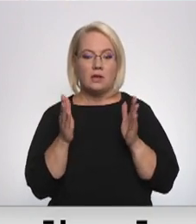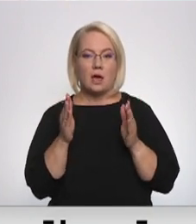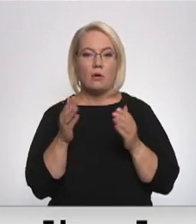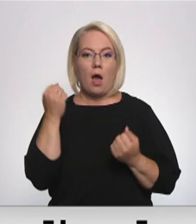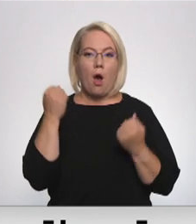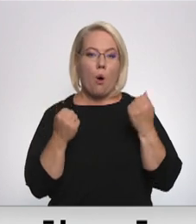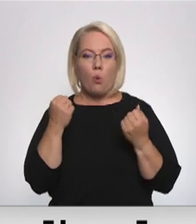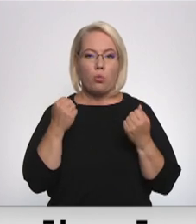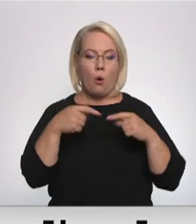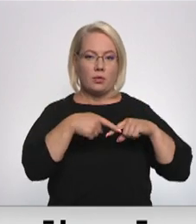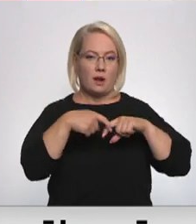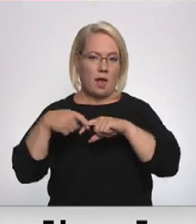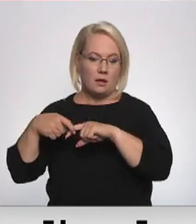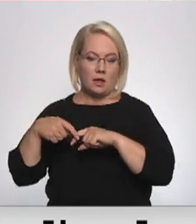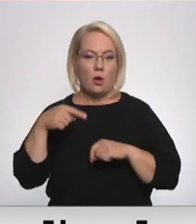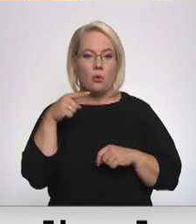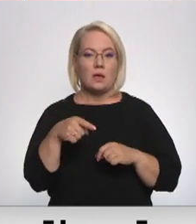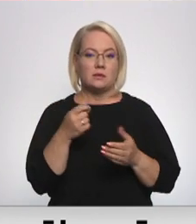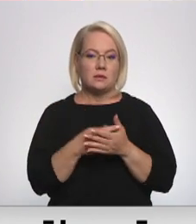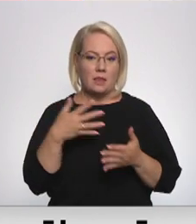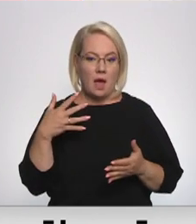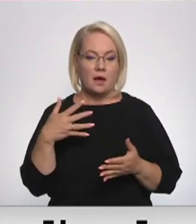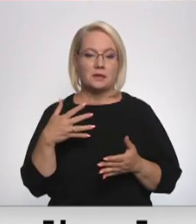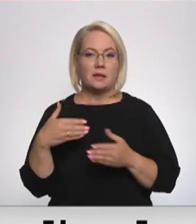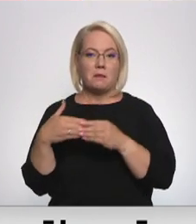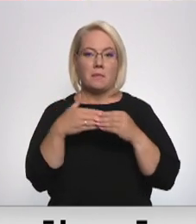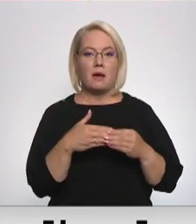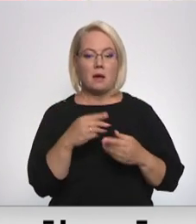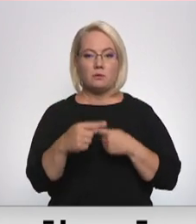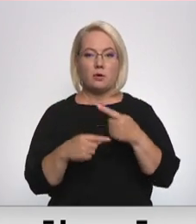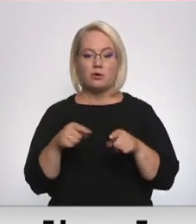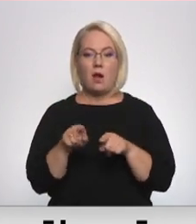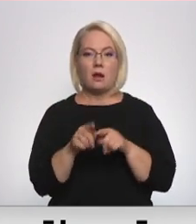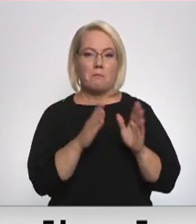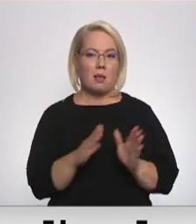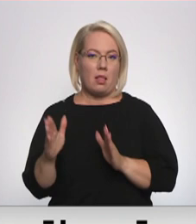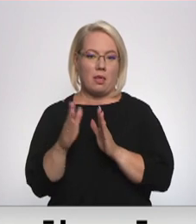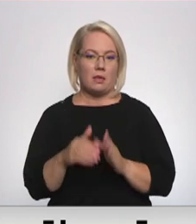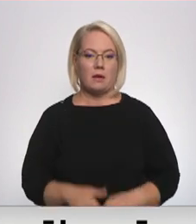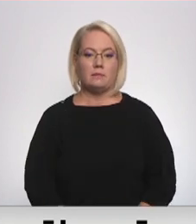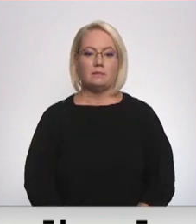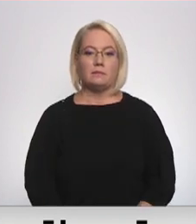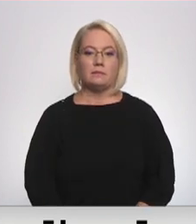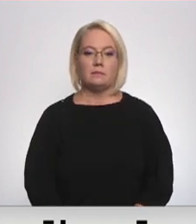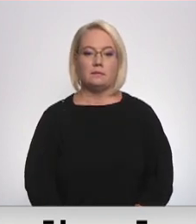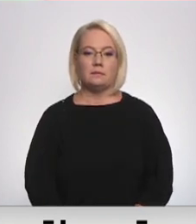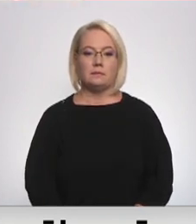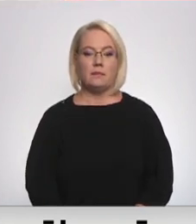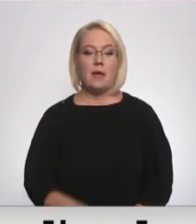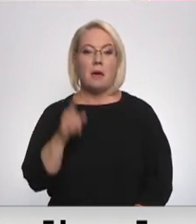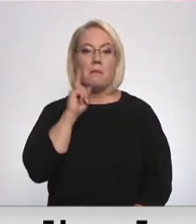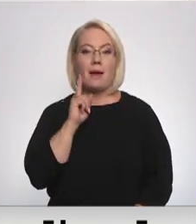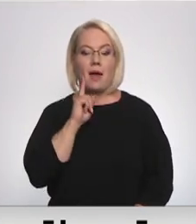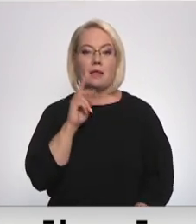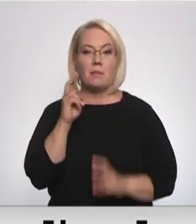ar autotreileri. Tas gan sadārdzina piegādes procesu, gan arī palēnina to. Pagaidām